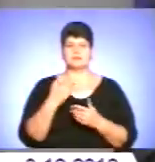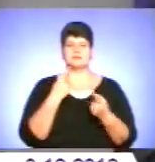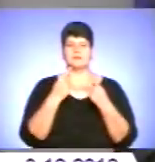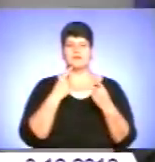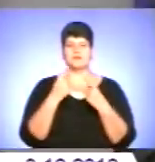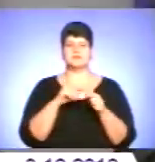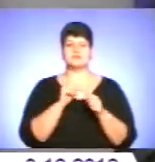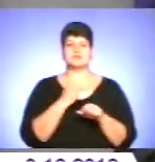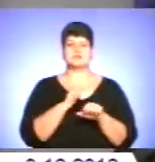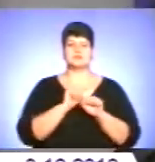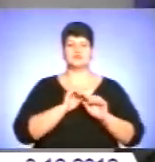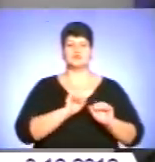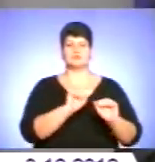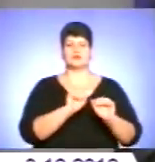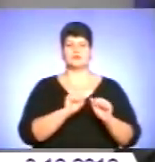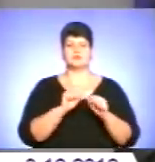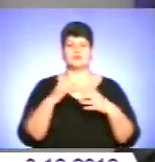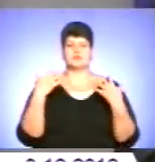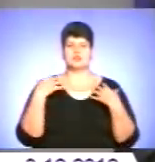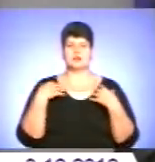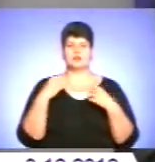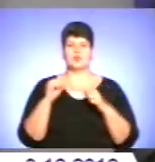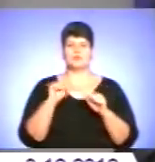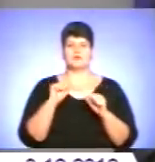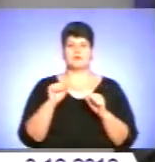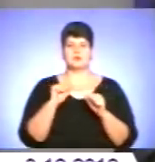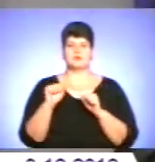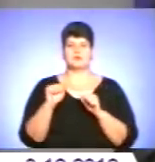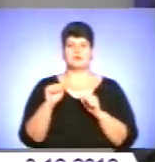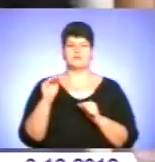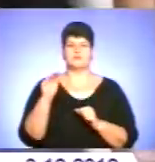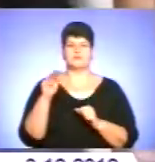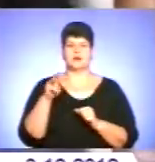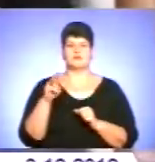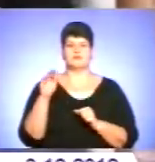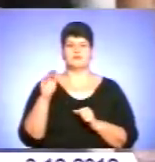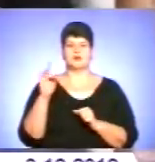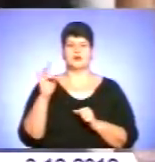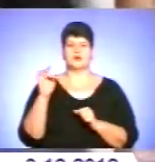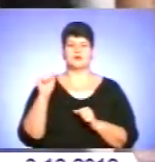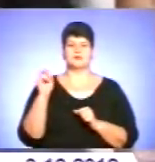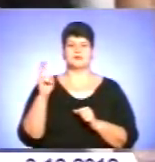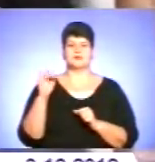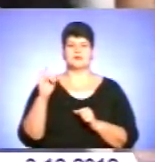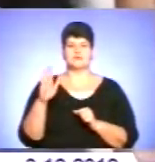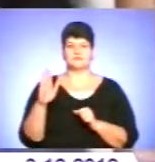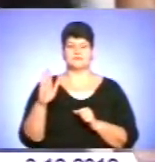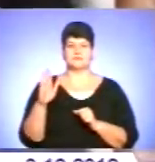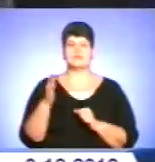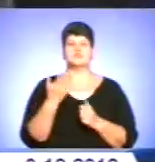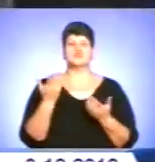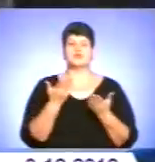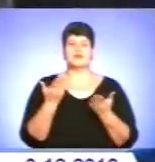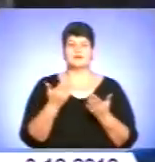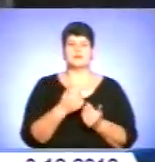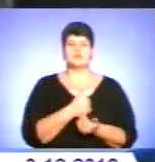начальника управління культури обласної державної адміністрації Михайлом Франкові. Михайло Омелянович, з чиєї ініціативи